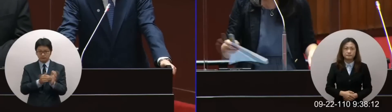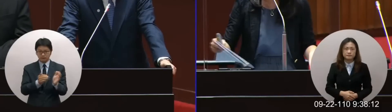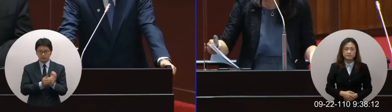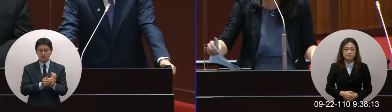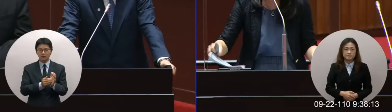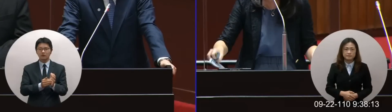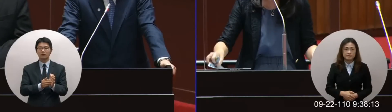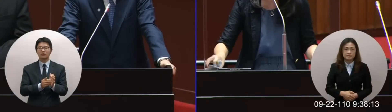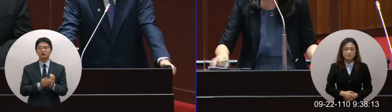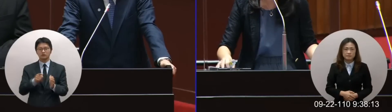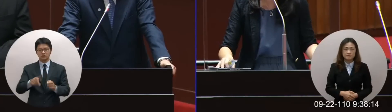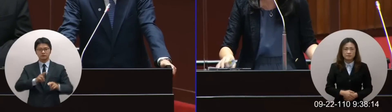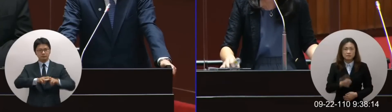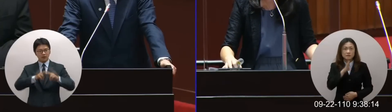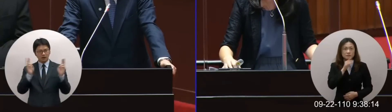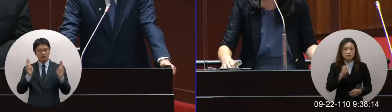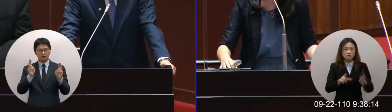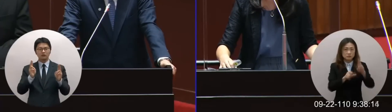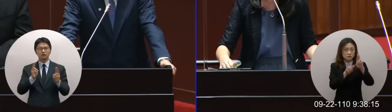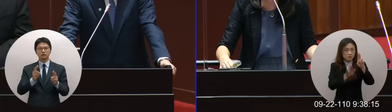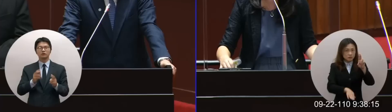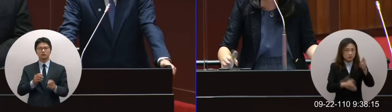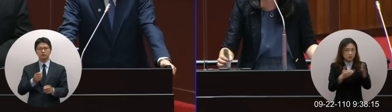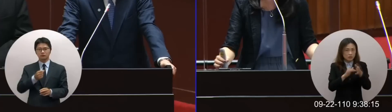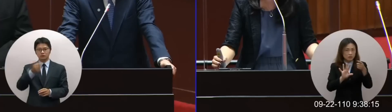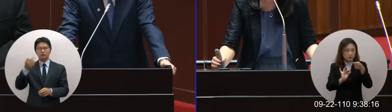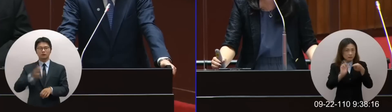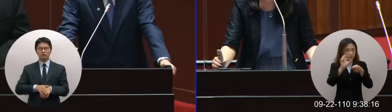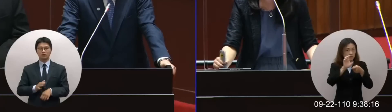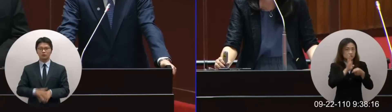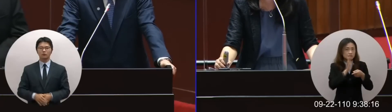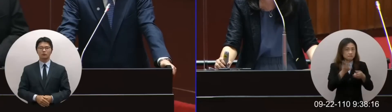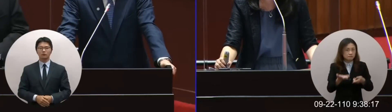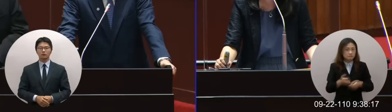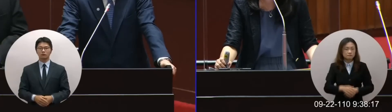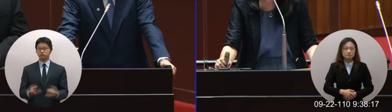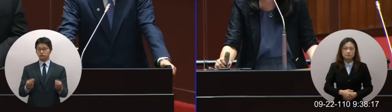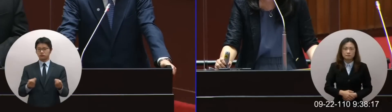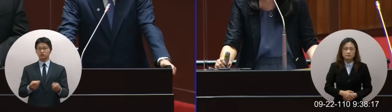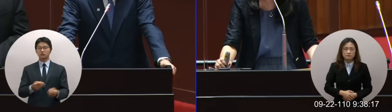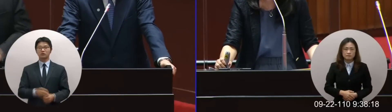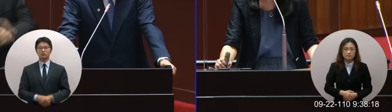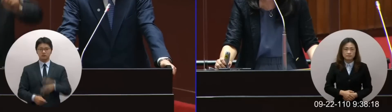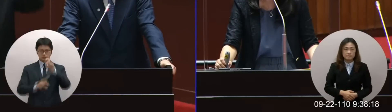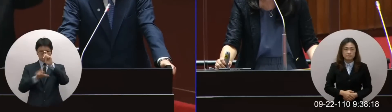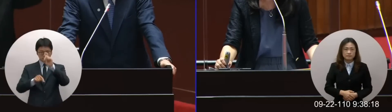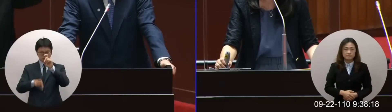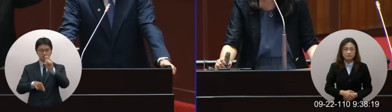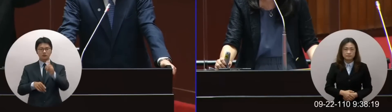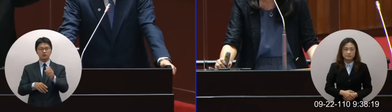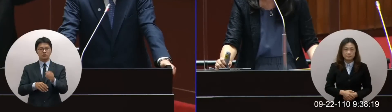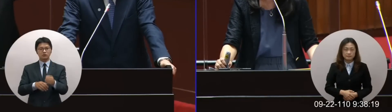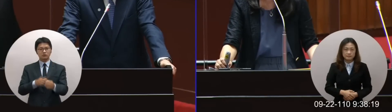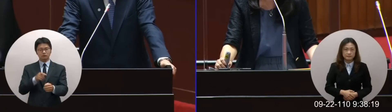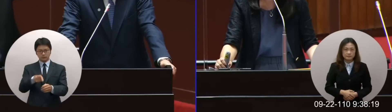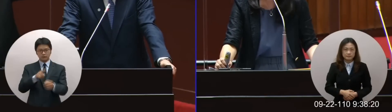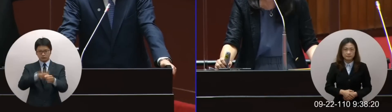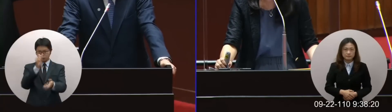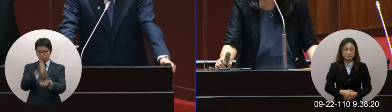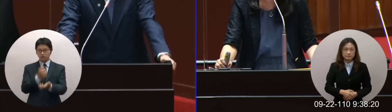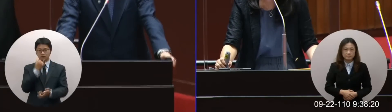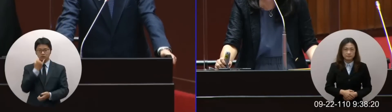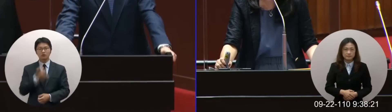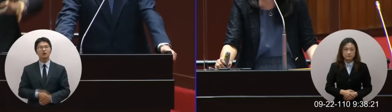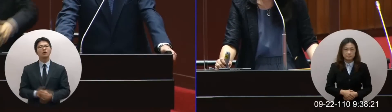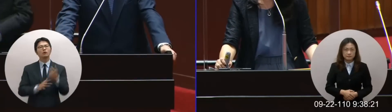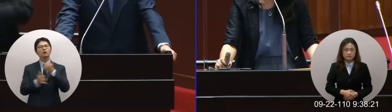的一個放您的意思是年底到60%沒有還是您的意思是下個月就會做到委員你講很多國家定的